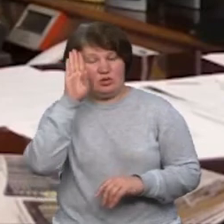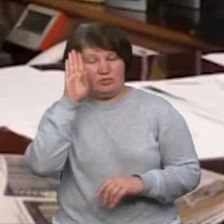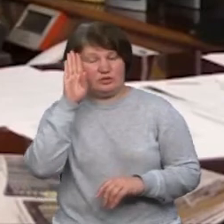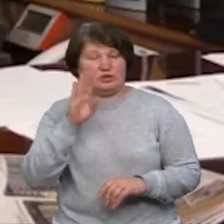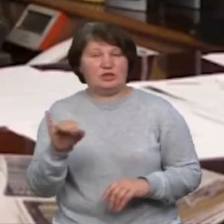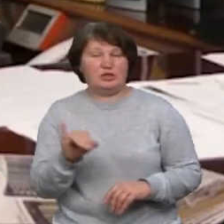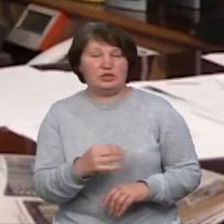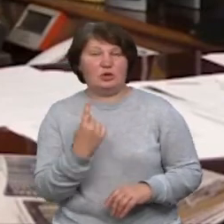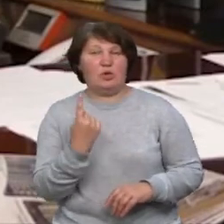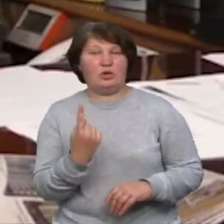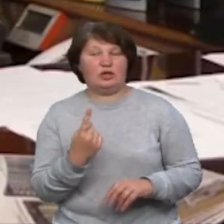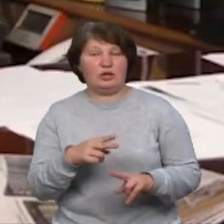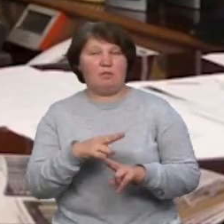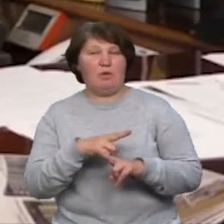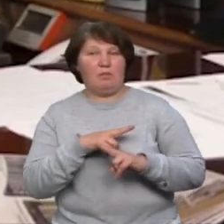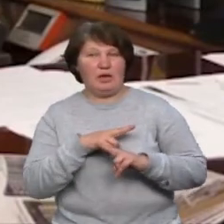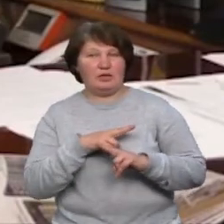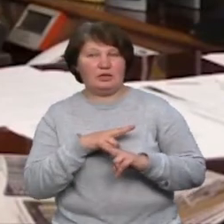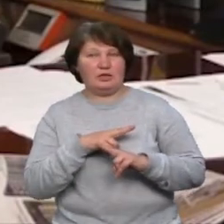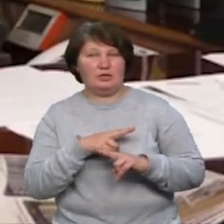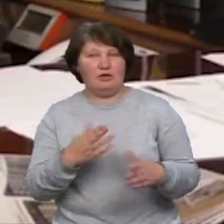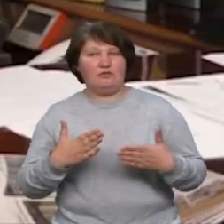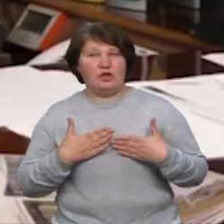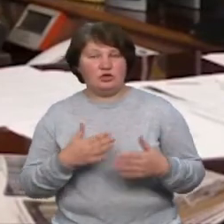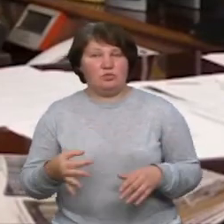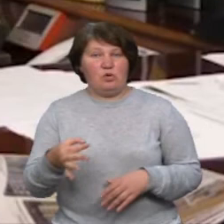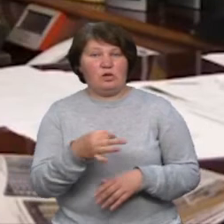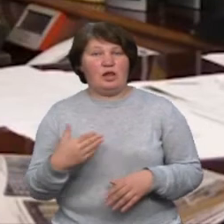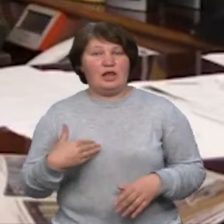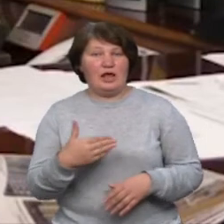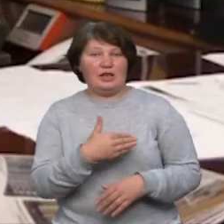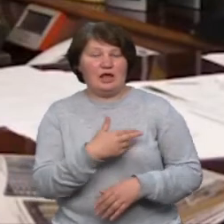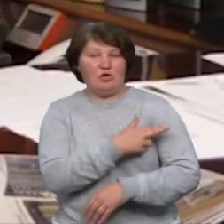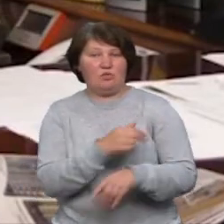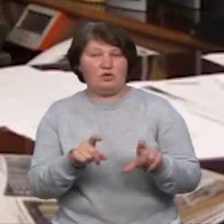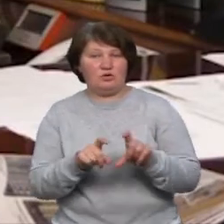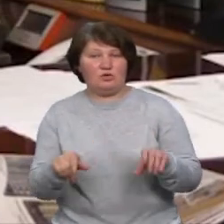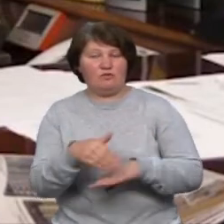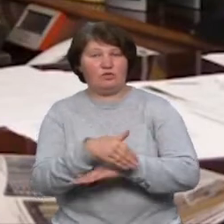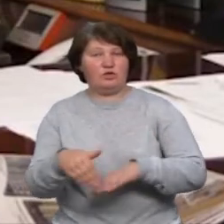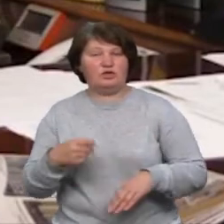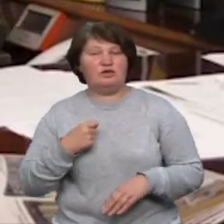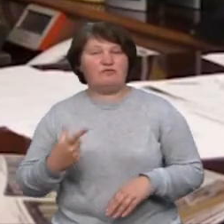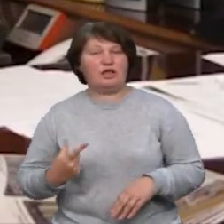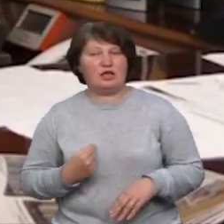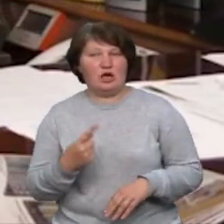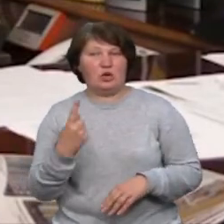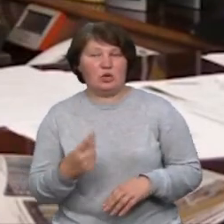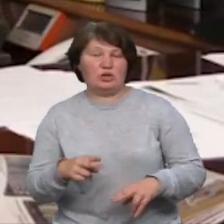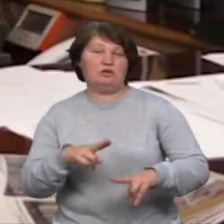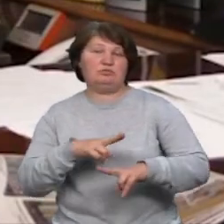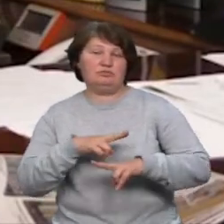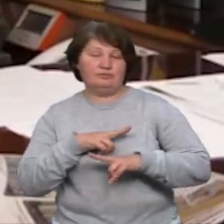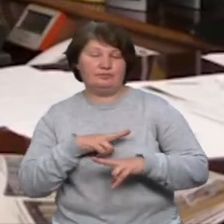помер в нашому обласному легеневому диспансері на вулиці Франка. І один летальний випадок